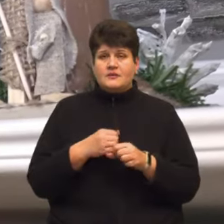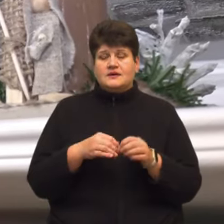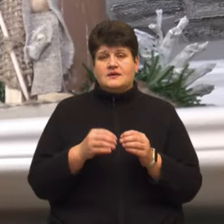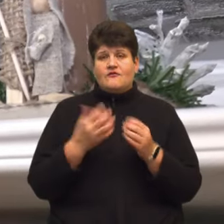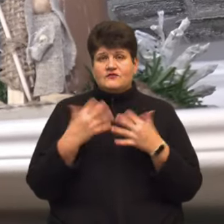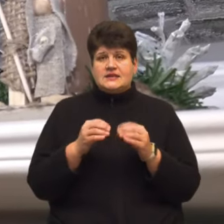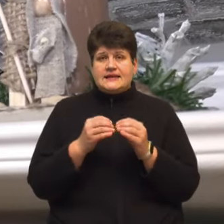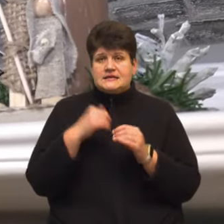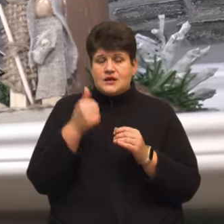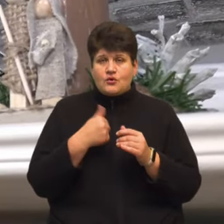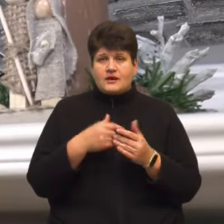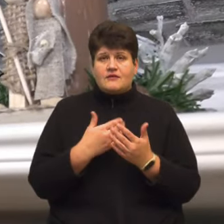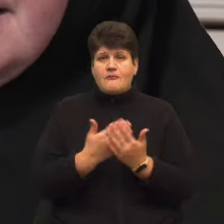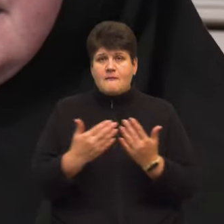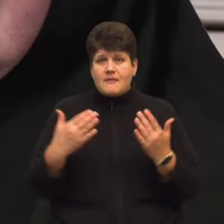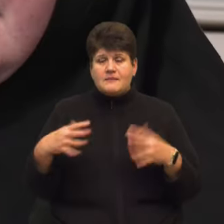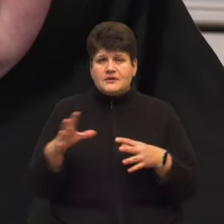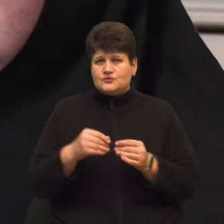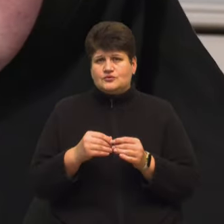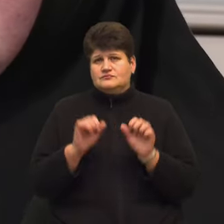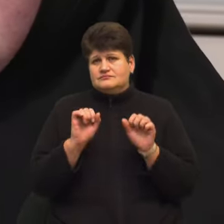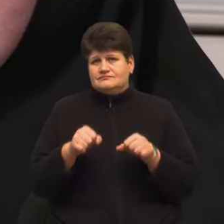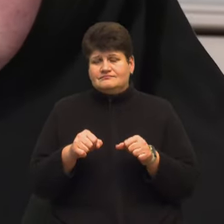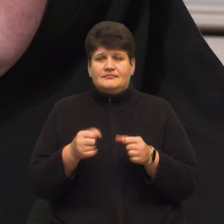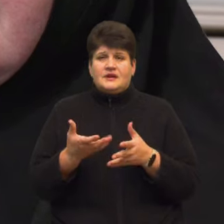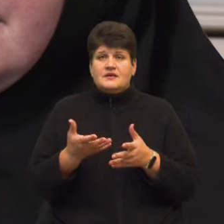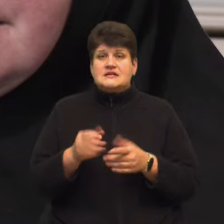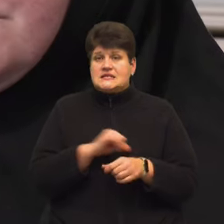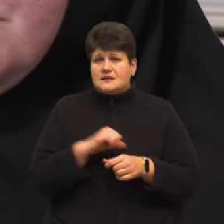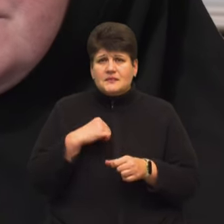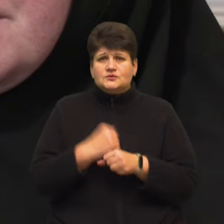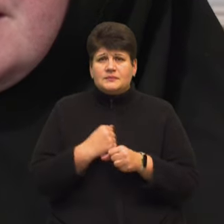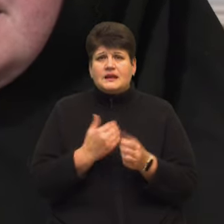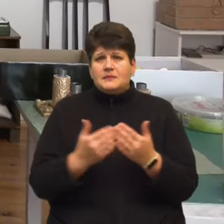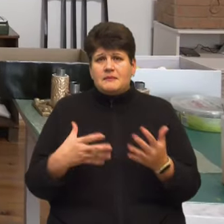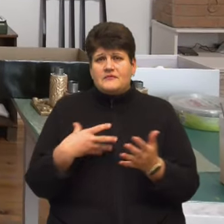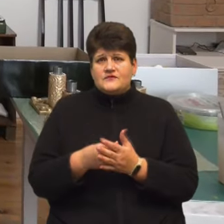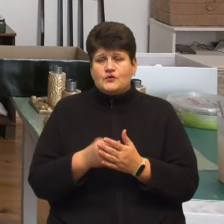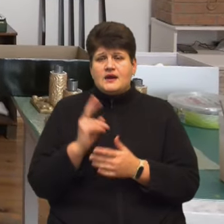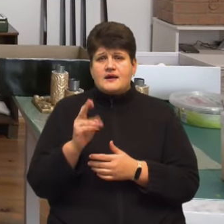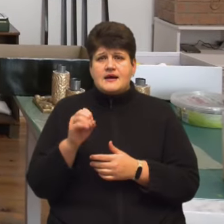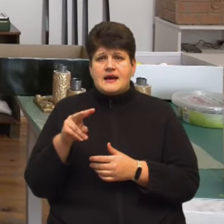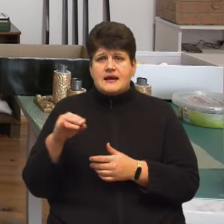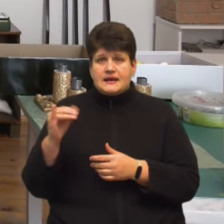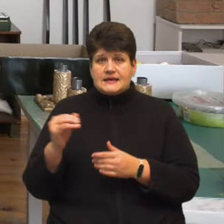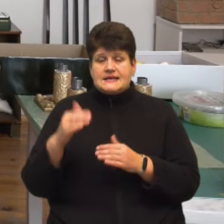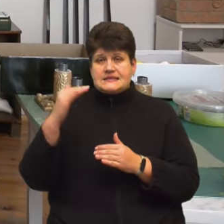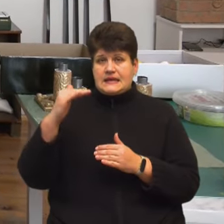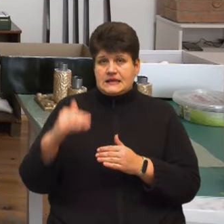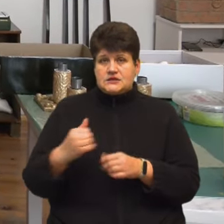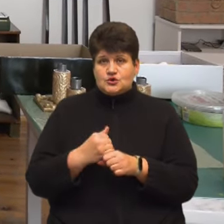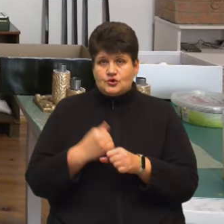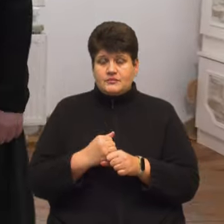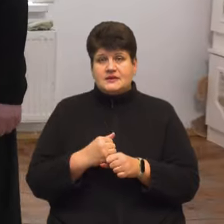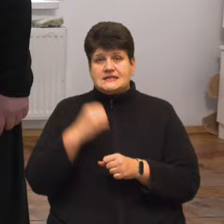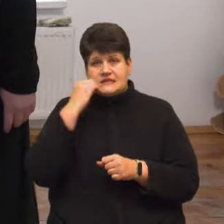декору, картини з підручних матеріалів. Монахиня-самотужки змайструвала меблі у своїй келії. Стелажі, каже, зробила зі строї